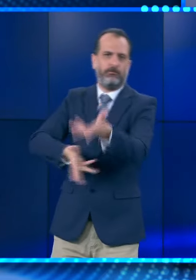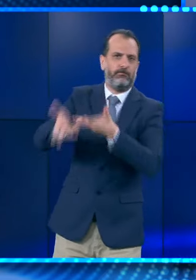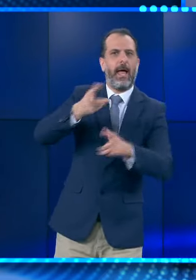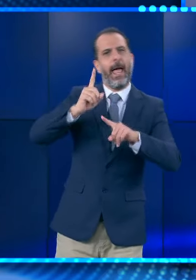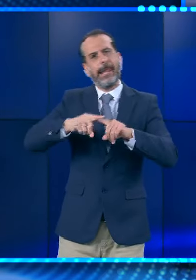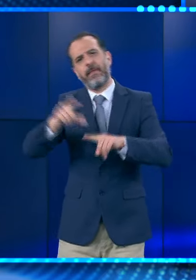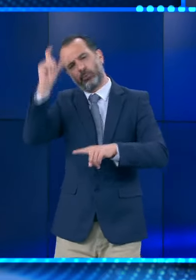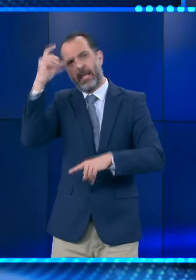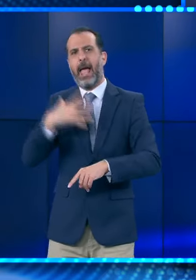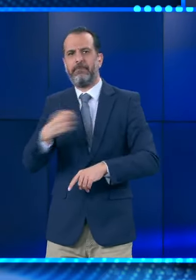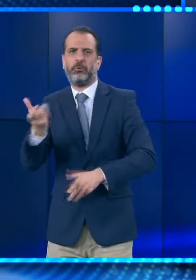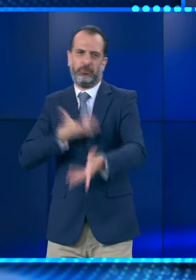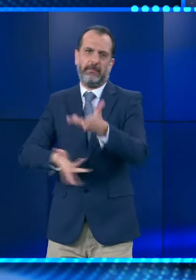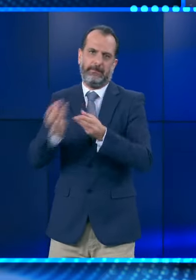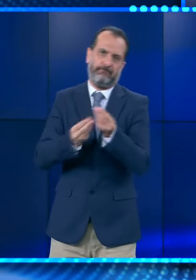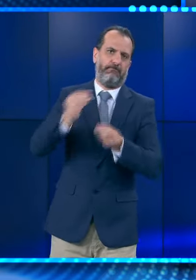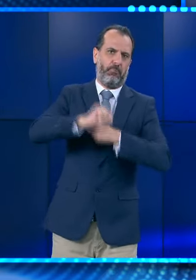πραγματοποιούνται μεταξύ Ελλάδος και Τουρκίας.